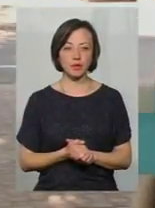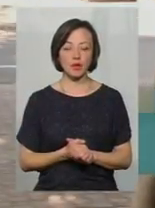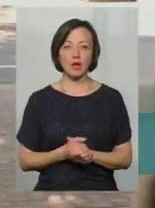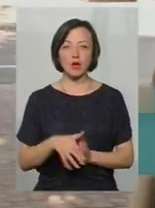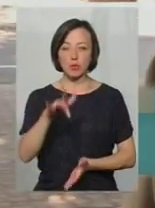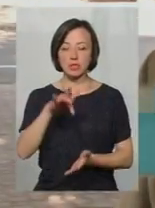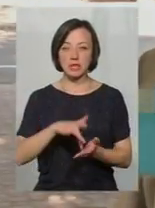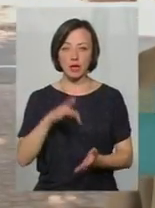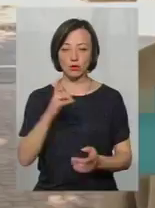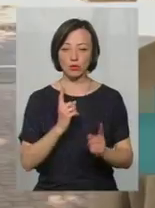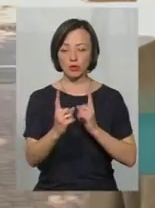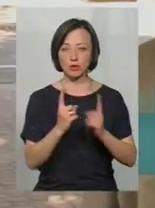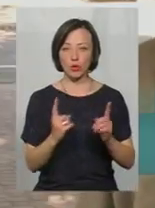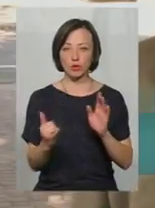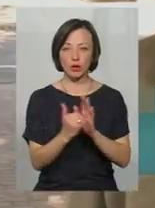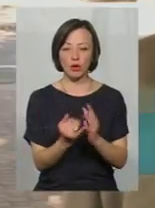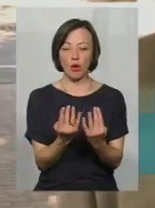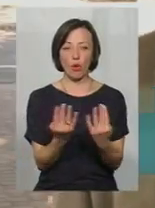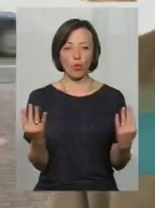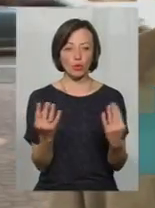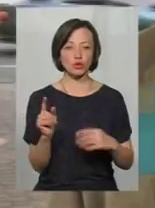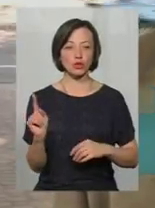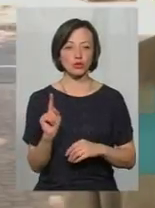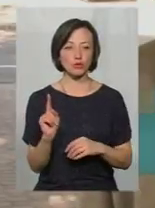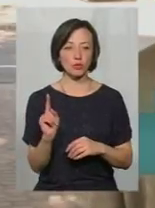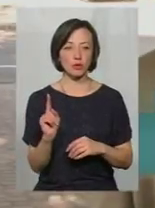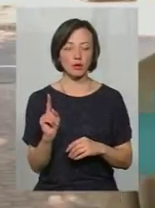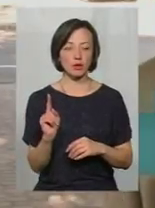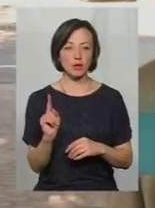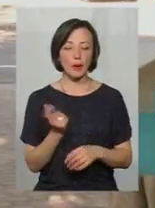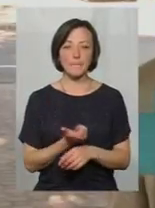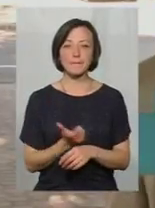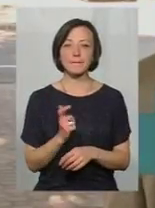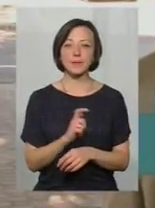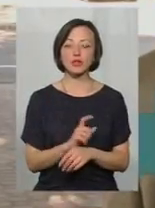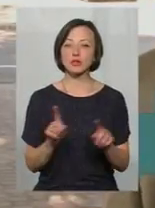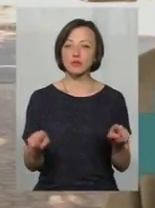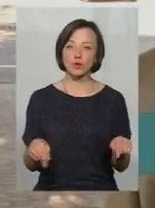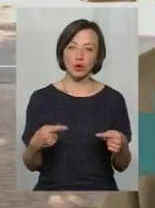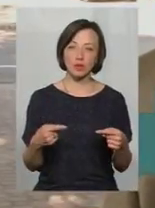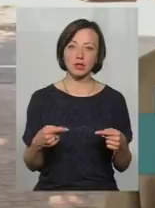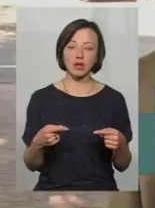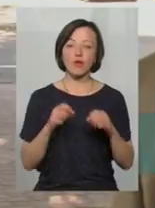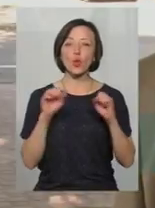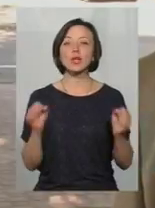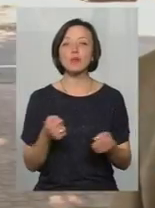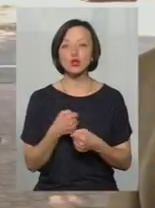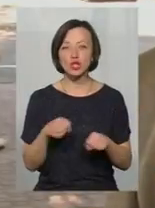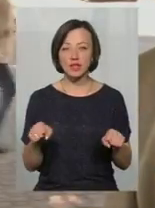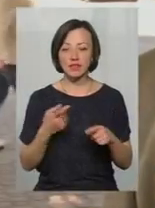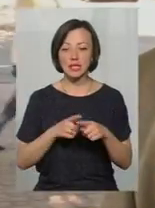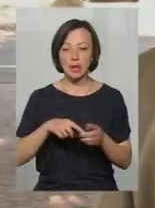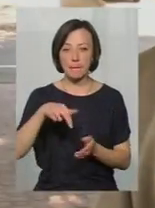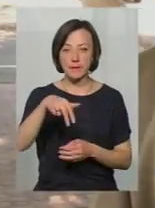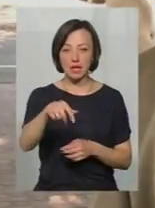проїзної частини встановлено огородження, для того, щоб чим більше створити, унеможливити цей